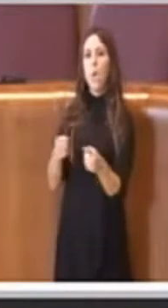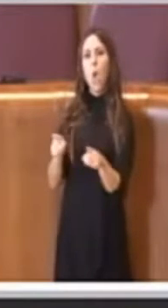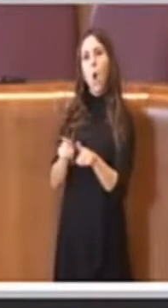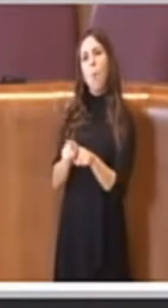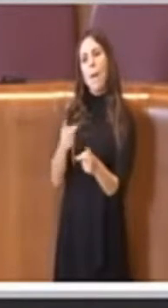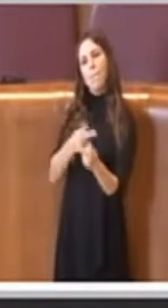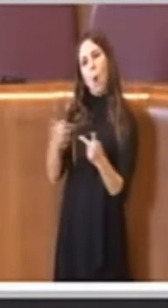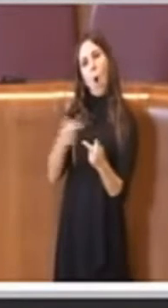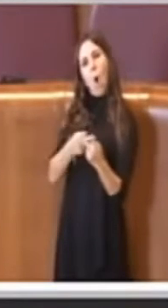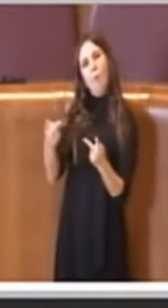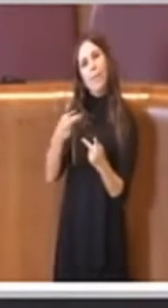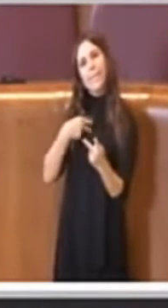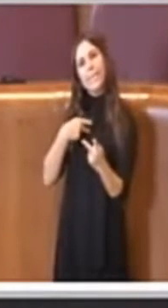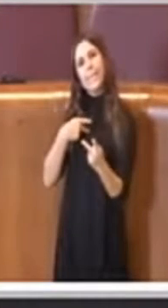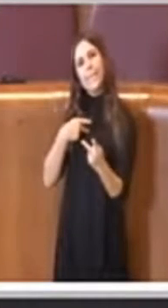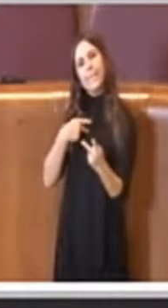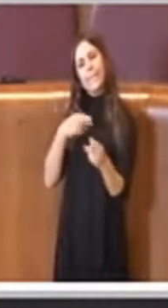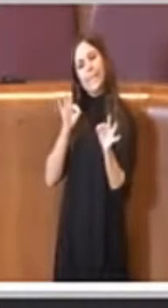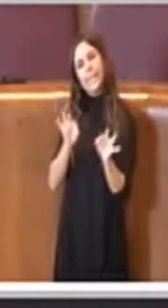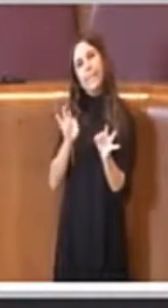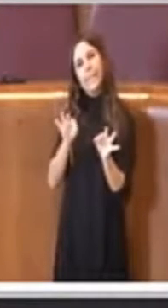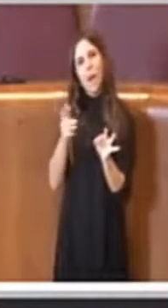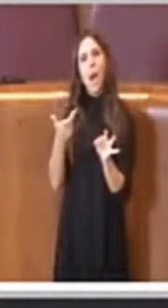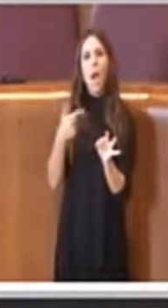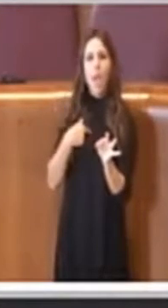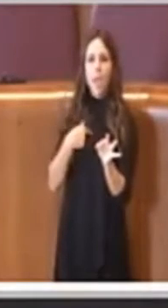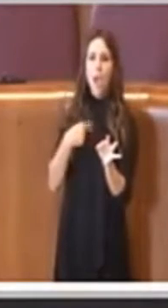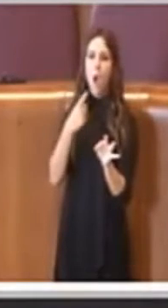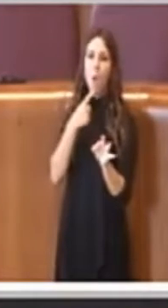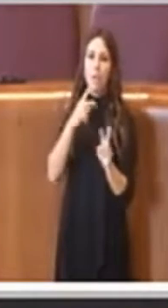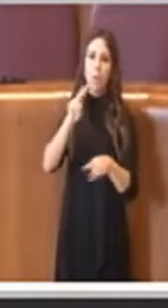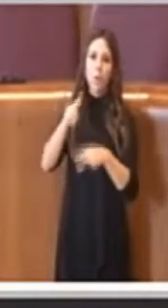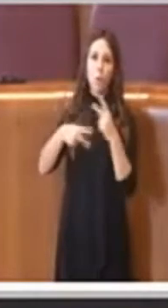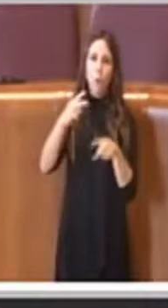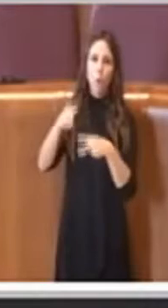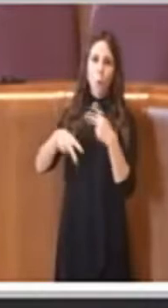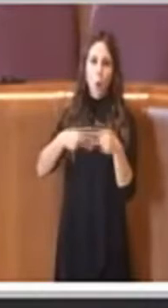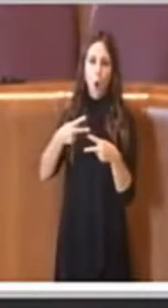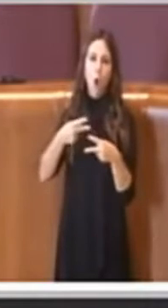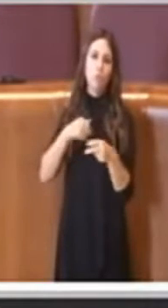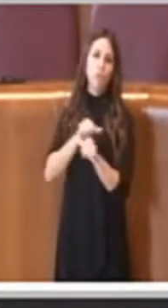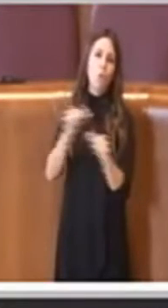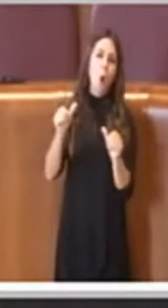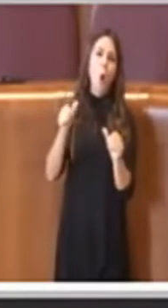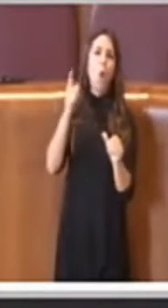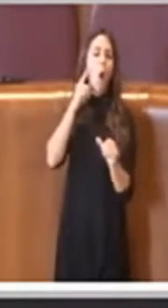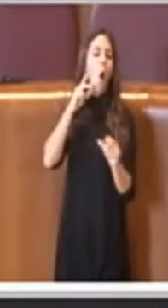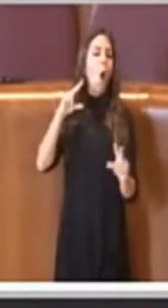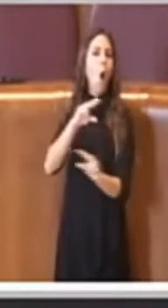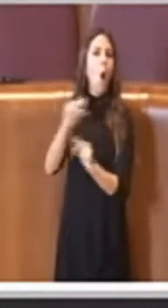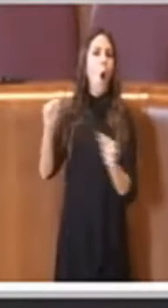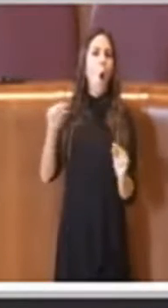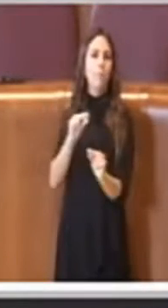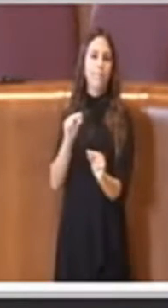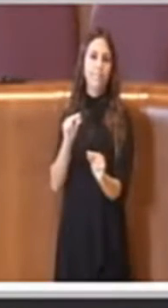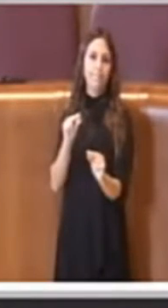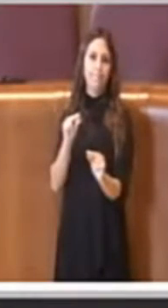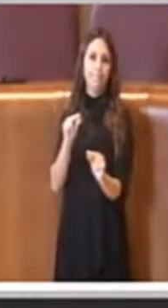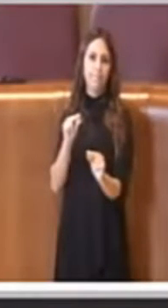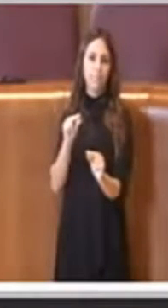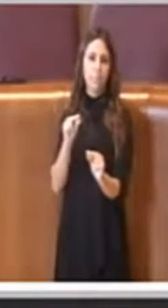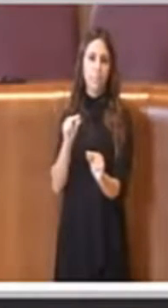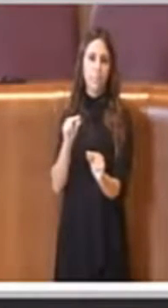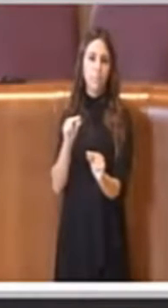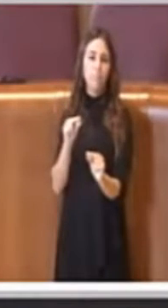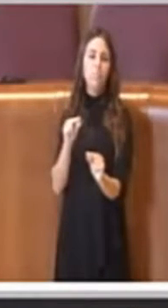trovare delle scuse e parlare e soltanto parlare, in realtà la votazione